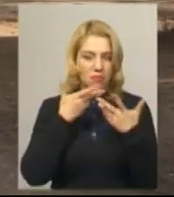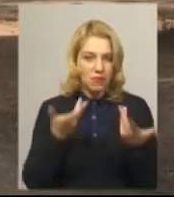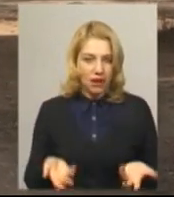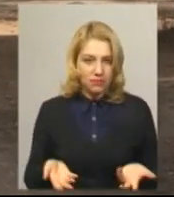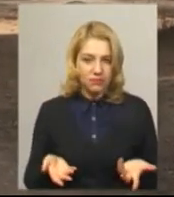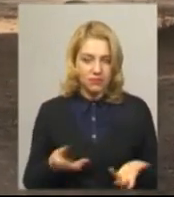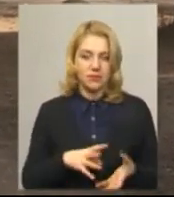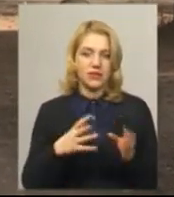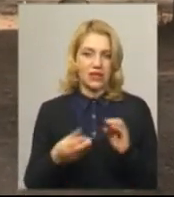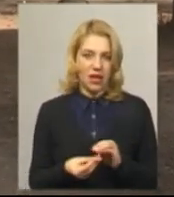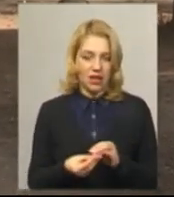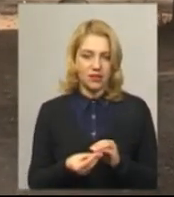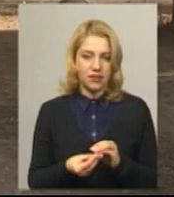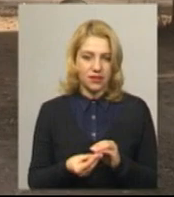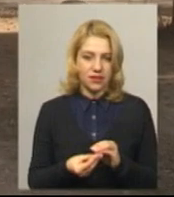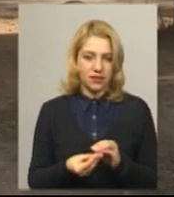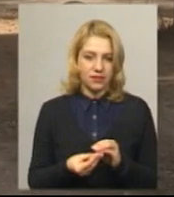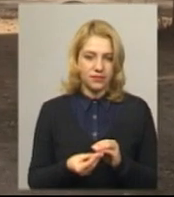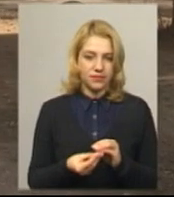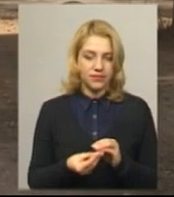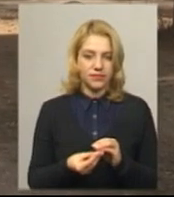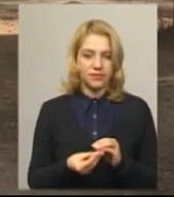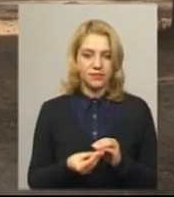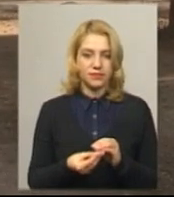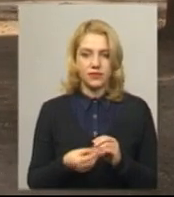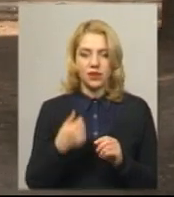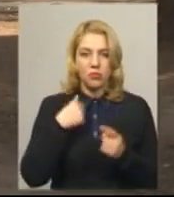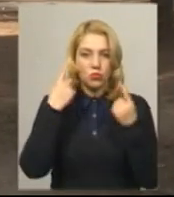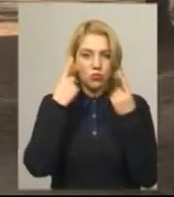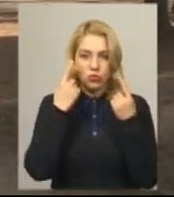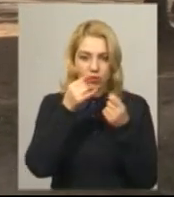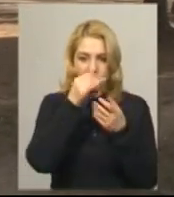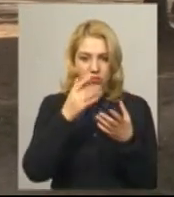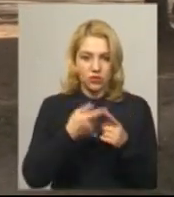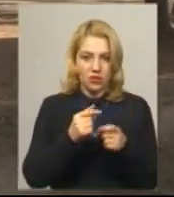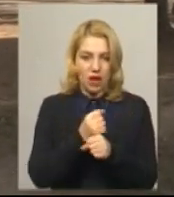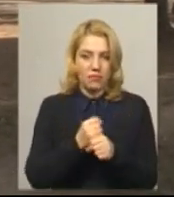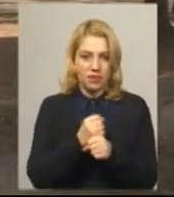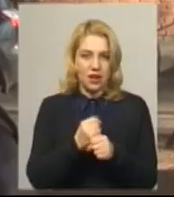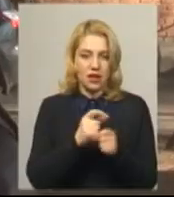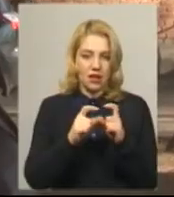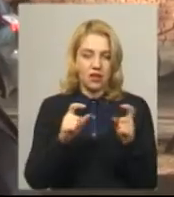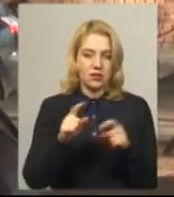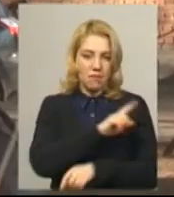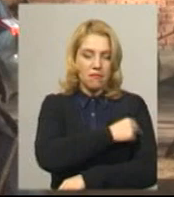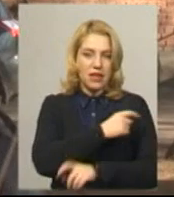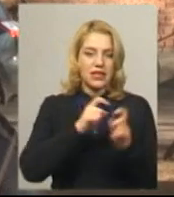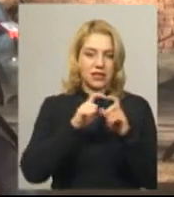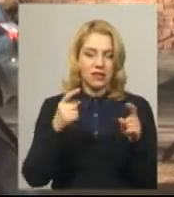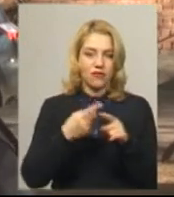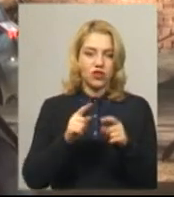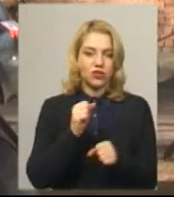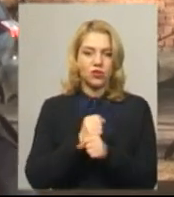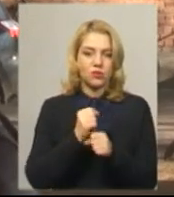взагалі, я навіть подумати не могла, бо це аптека, це медзаклад. Вони зроблені